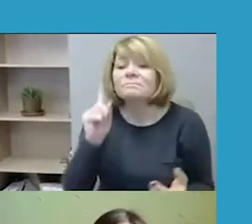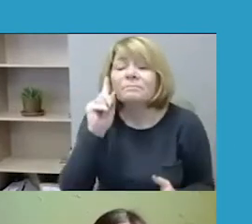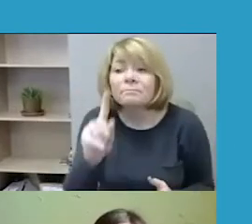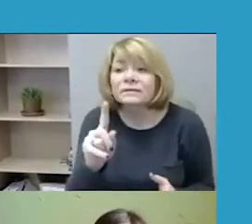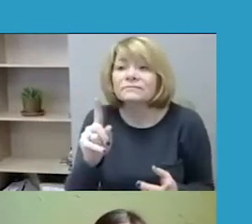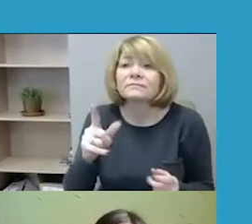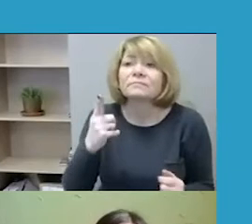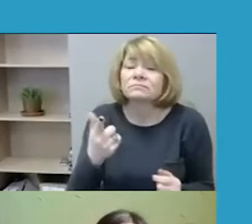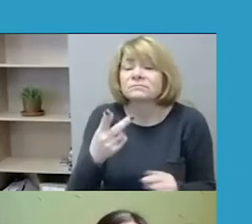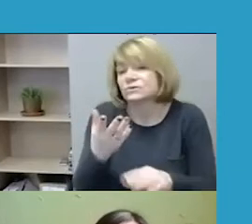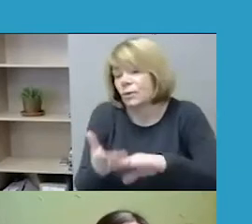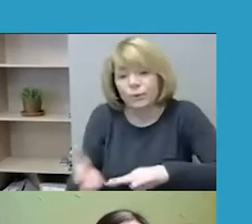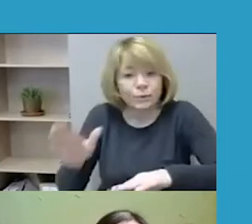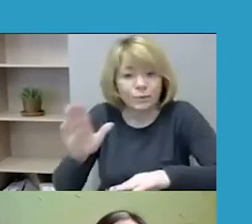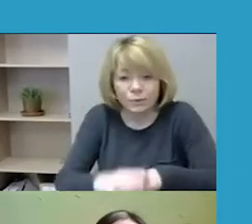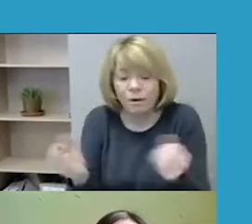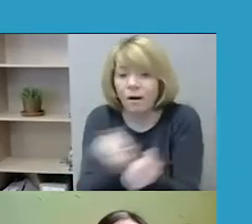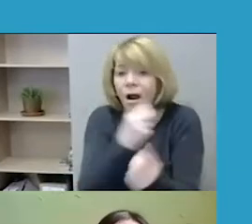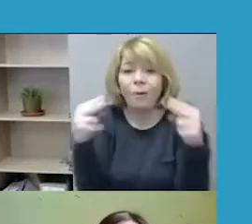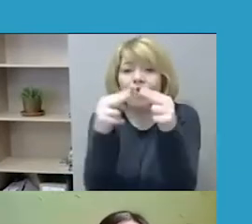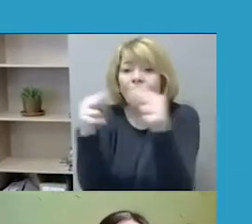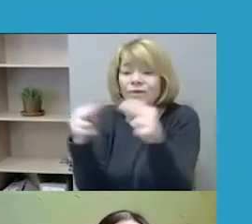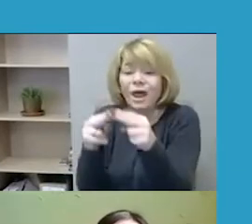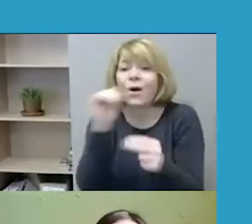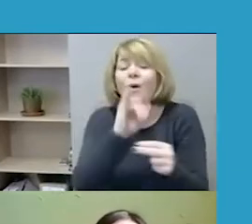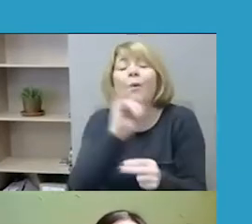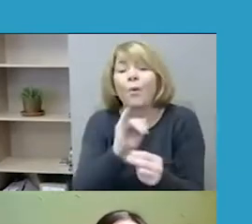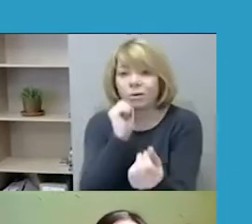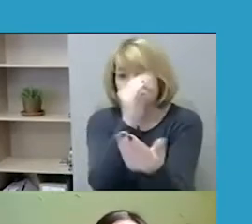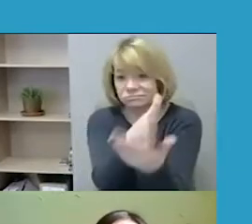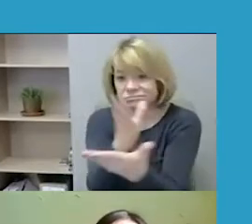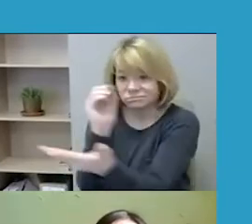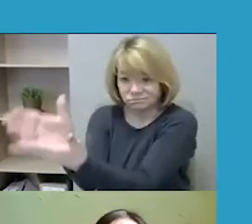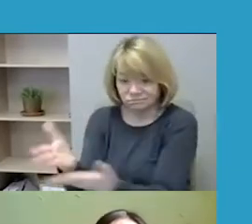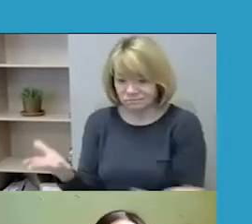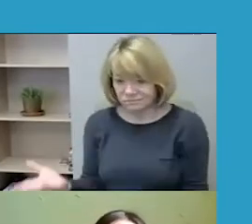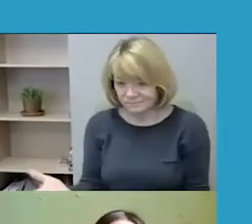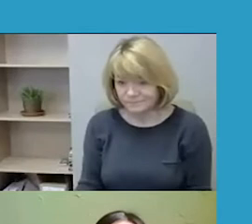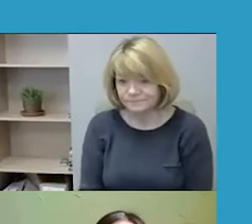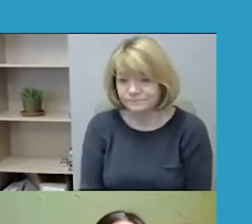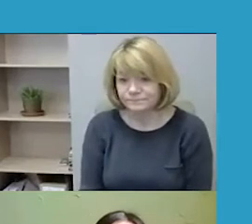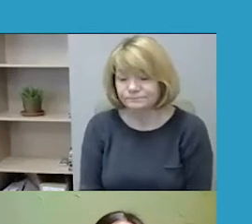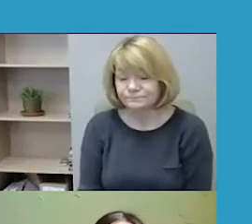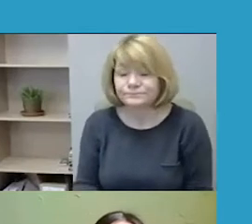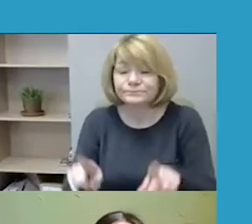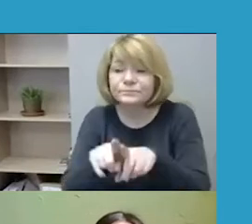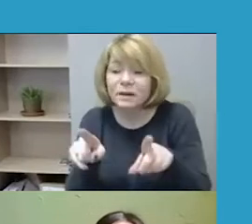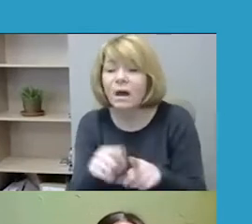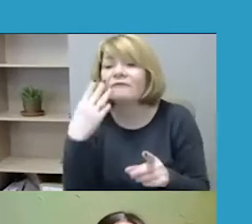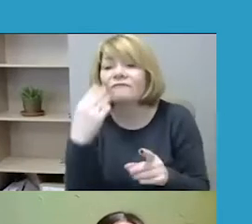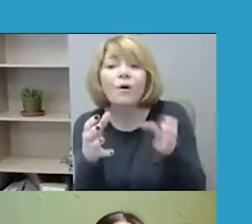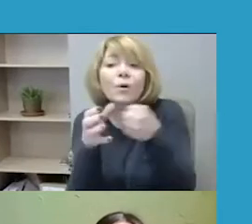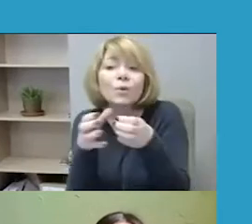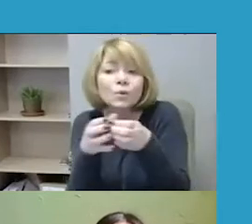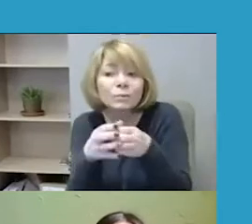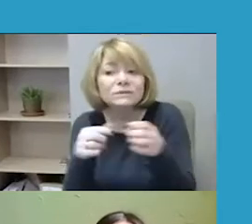sudėtinga surasti kontaktus ir juos nukreipti. Ir galiausiai su fokus grupės dalyviais aptarėme ir